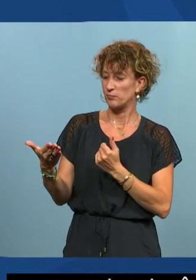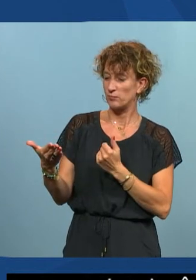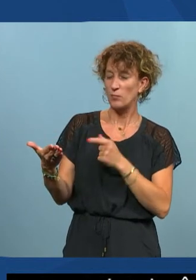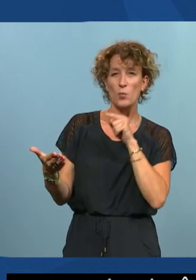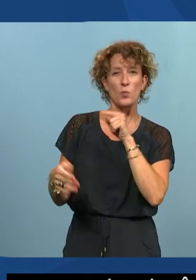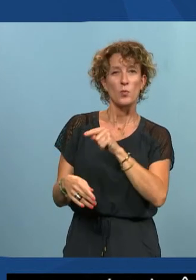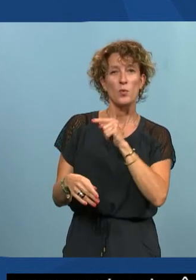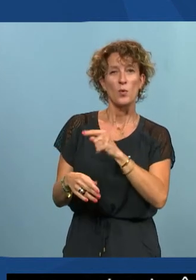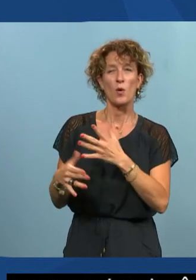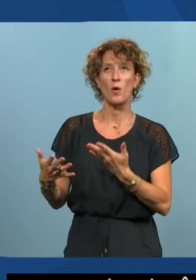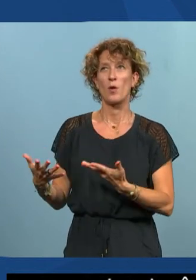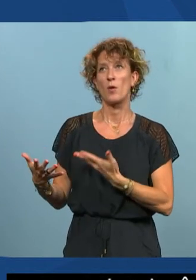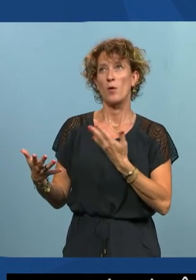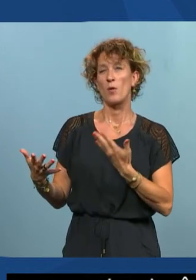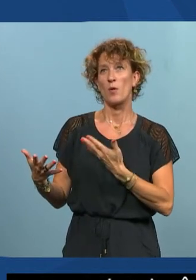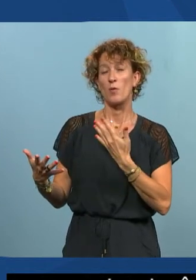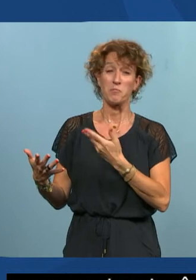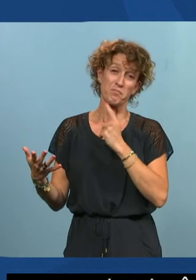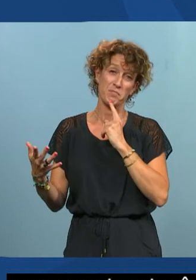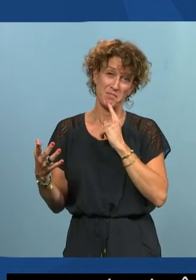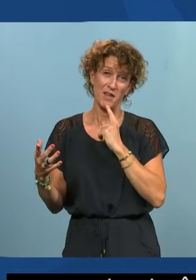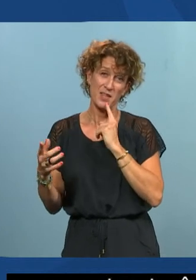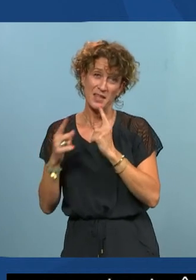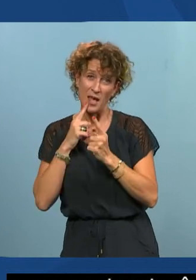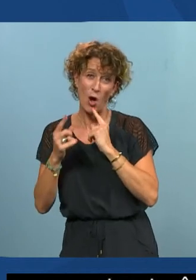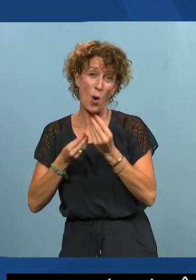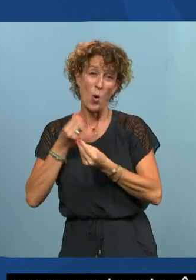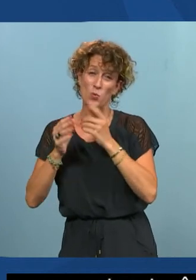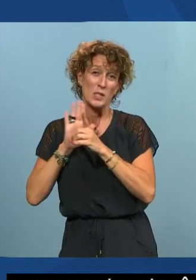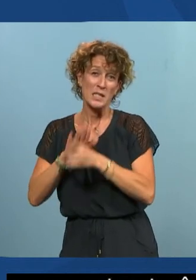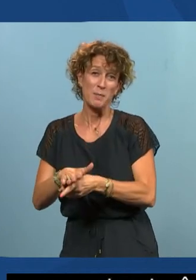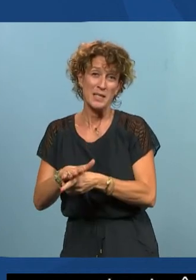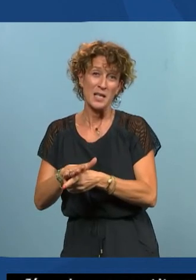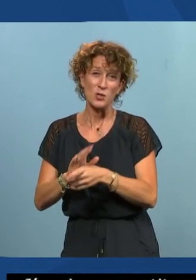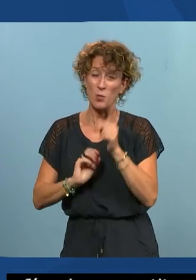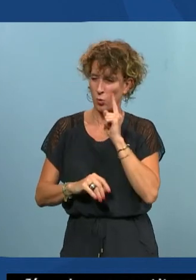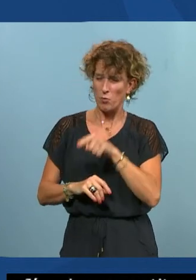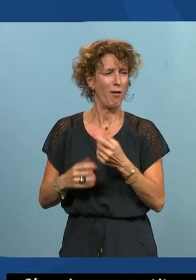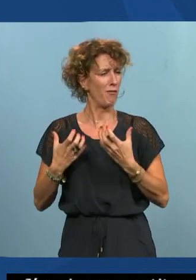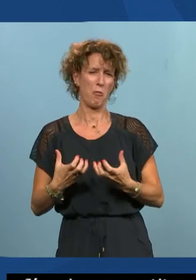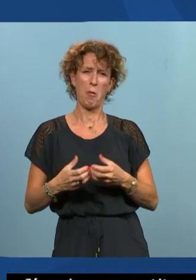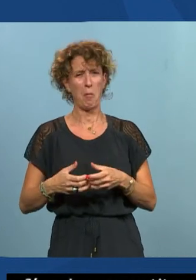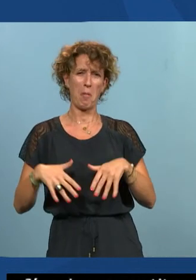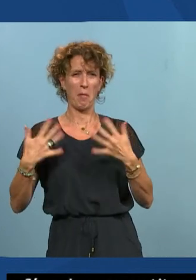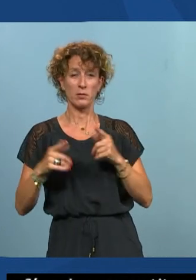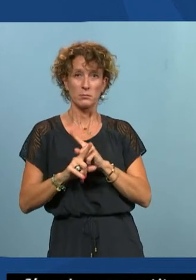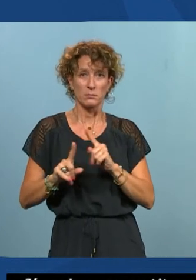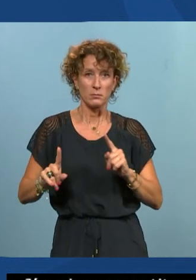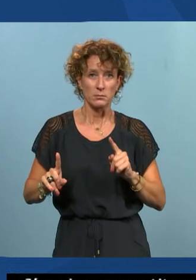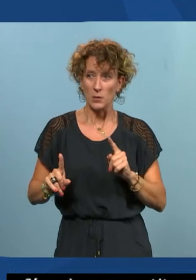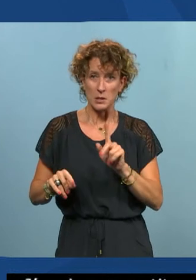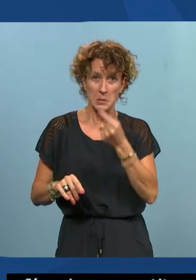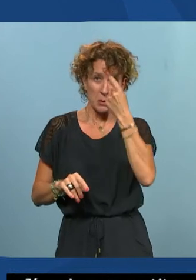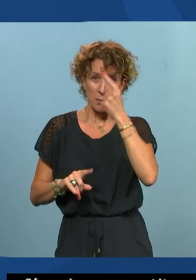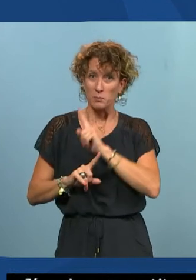font des erreurs ou font de la discrimination non pas parce qu'ils le souhaitent mais parce qu'en fait ils se rendent pas compte